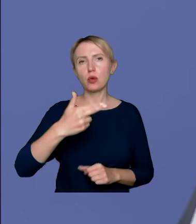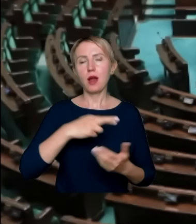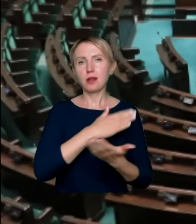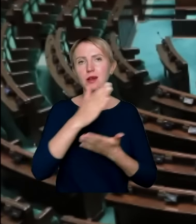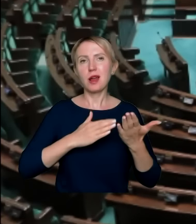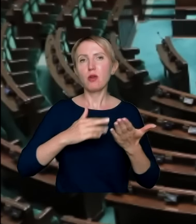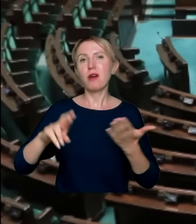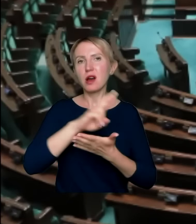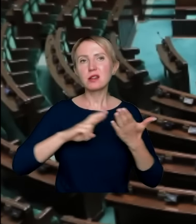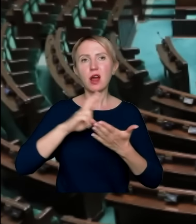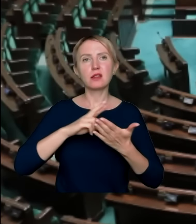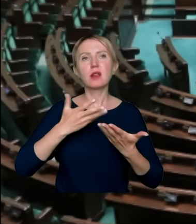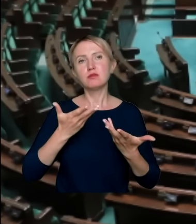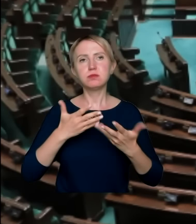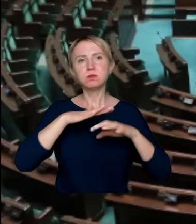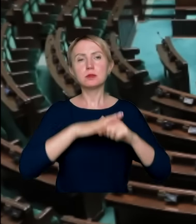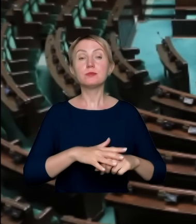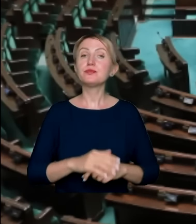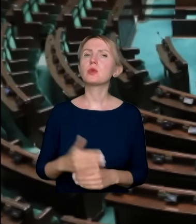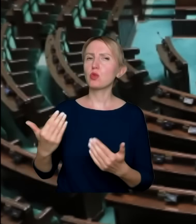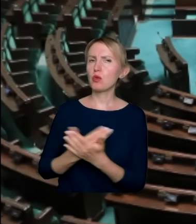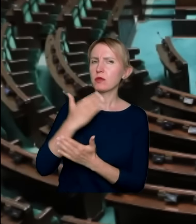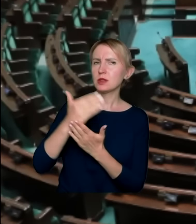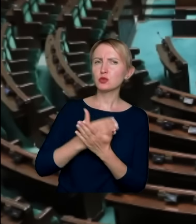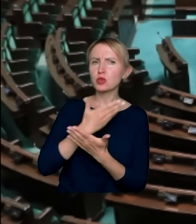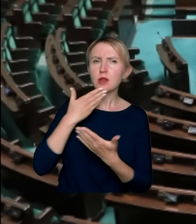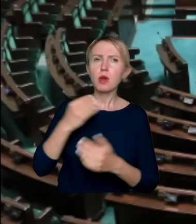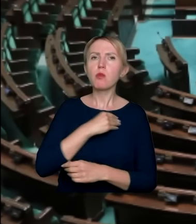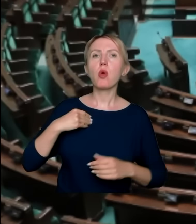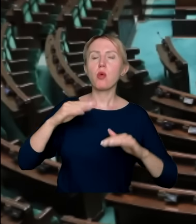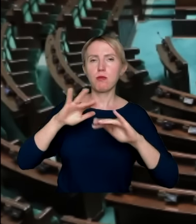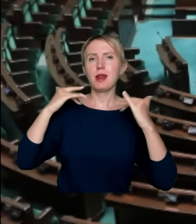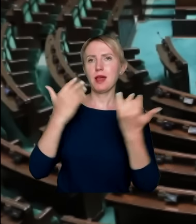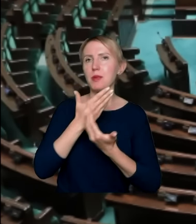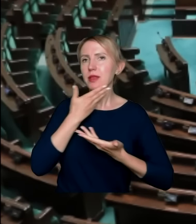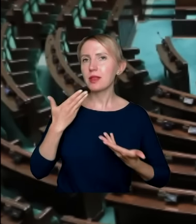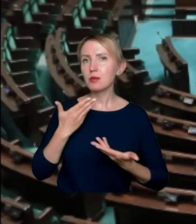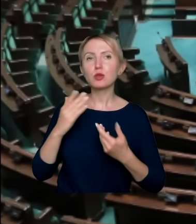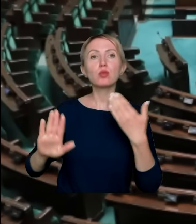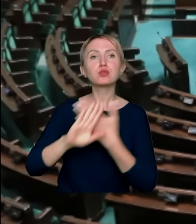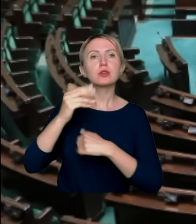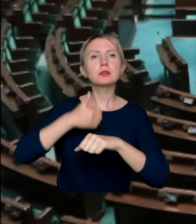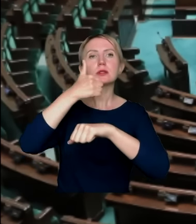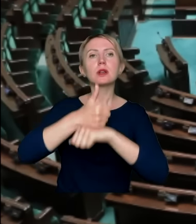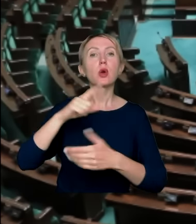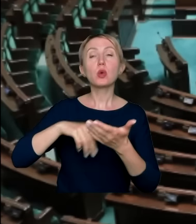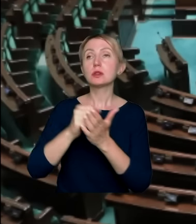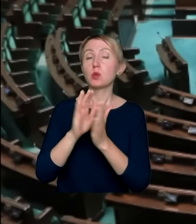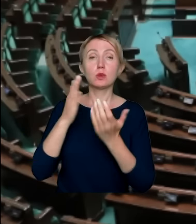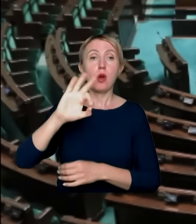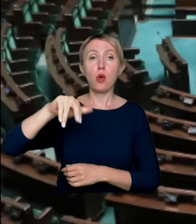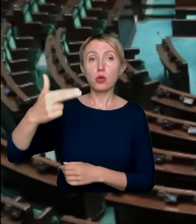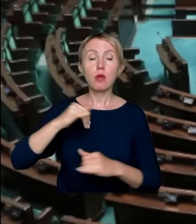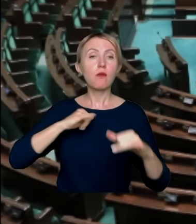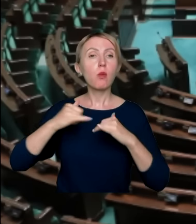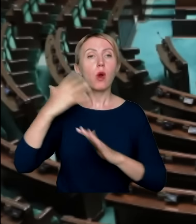jednak pewien nowy wymiar standardów czy braku standardów polskiego parlamentaryzmu, kiedy mamy przedstawiciela organu konstytucyjnego, któremu władza